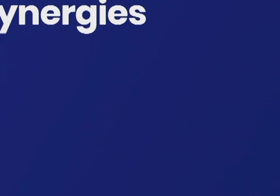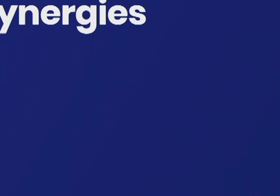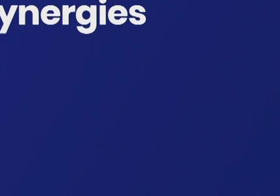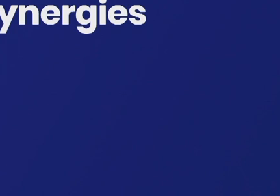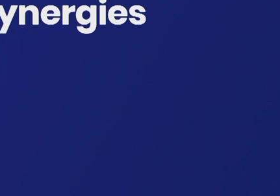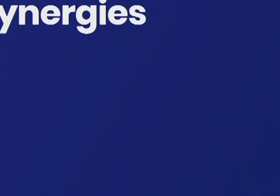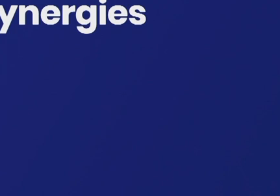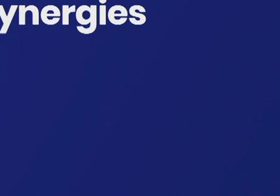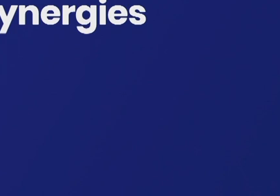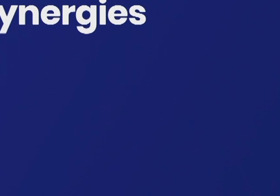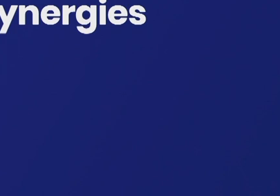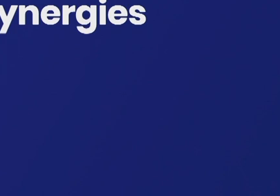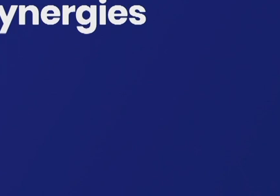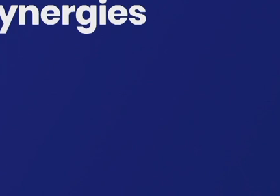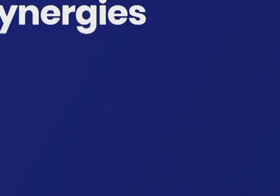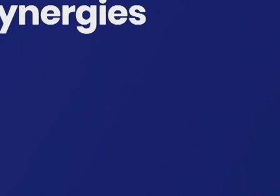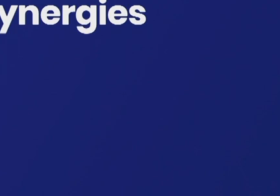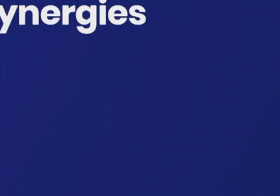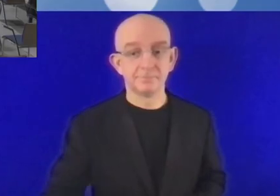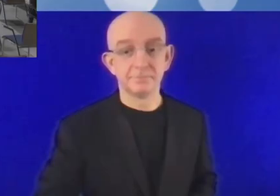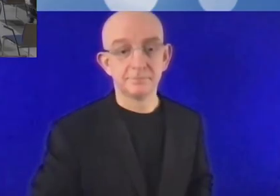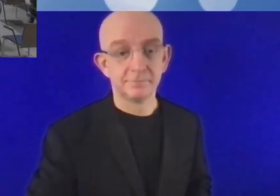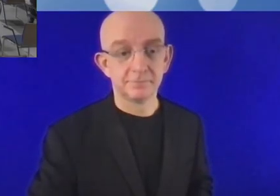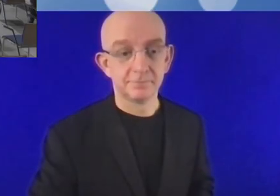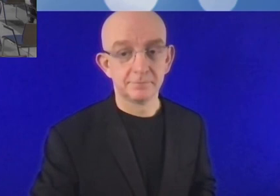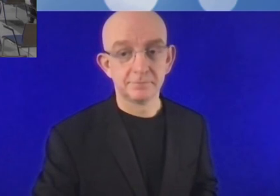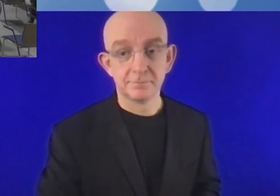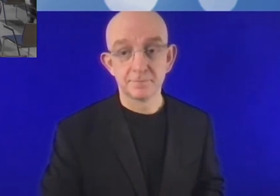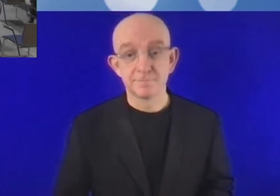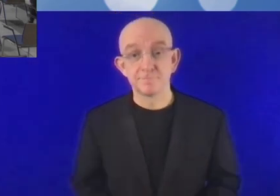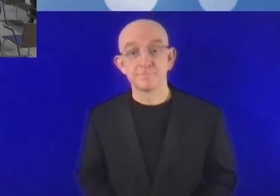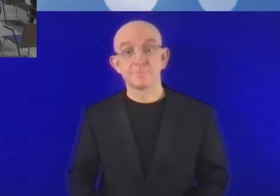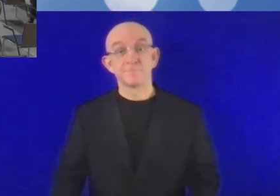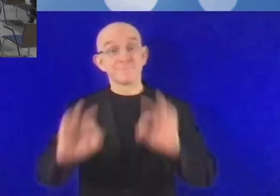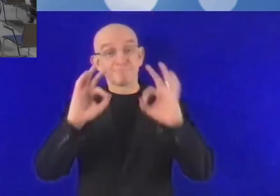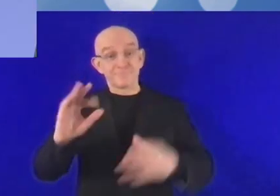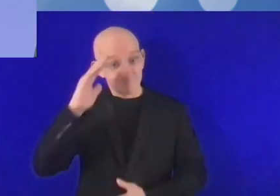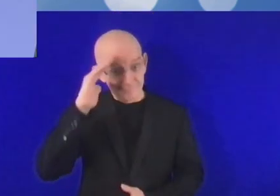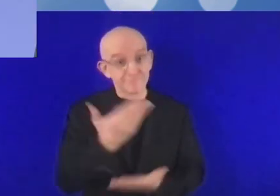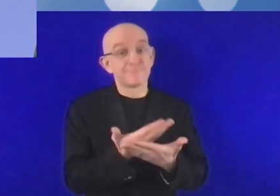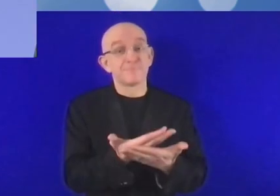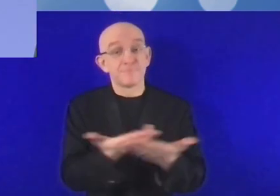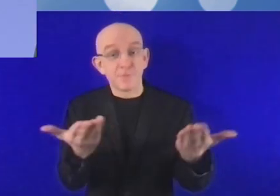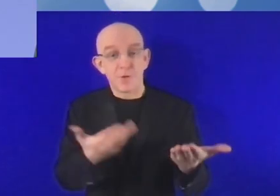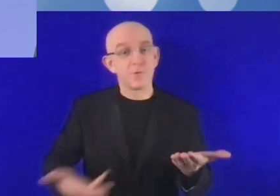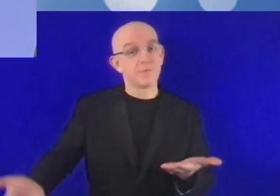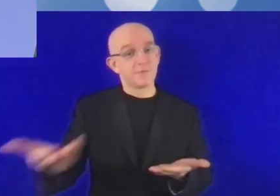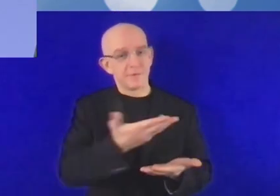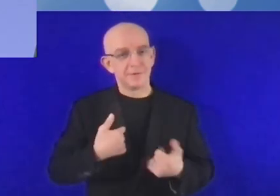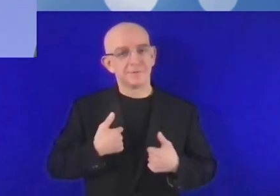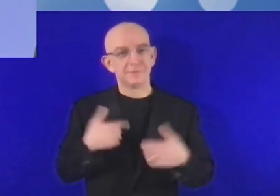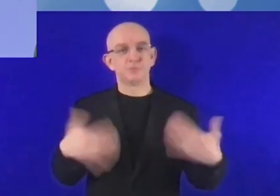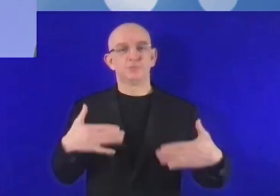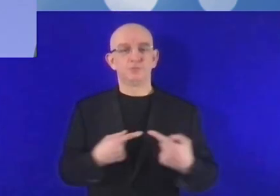'être avec vous aujourd'hui. Un grand plaisir pour nous de nous